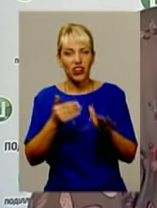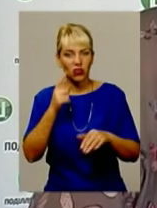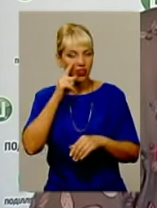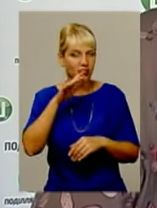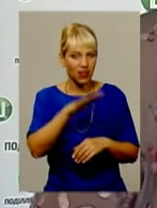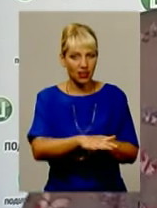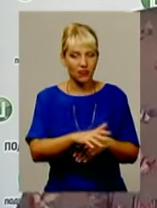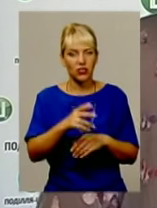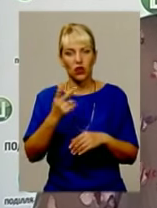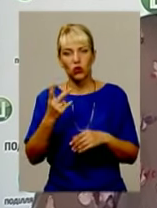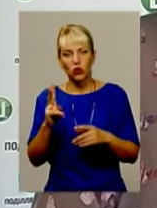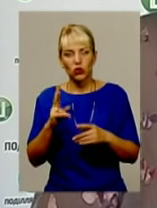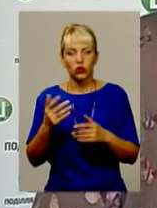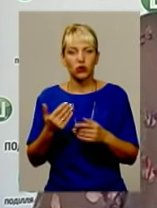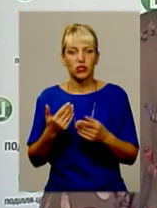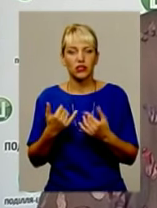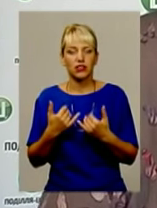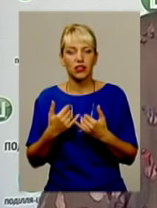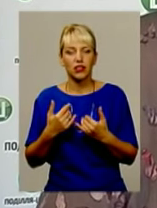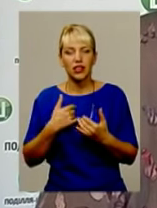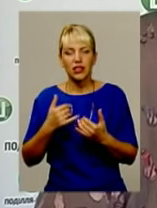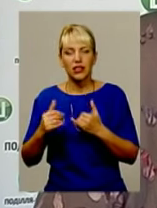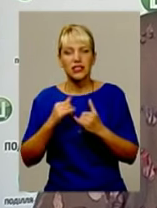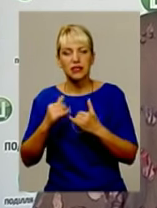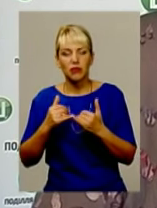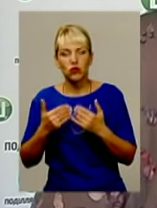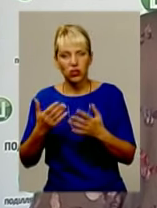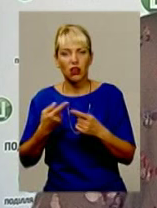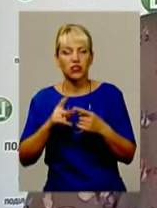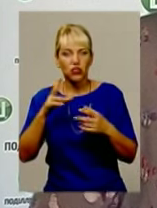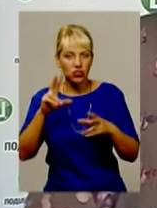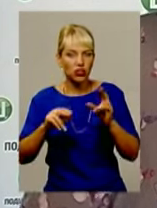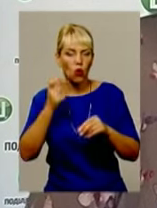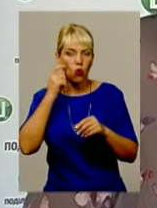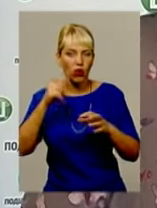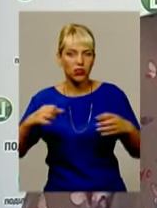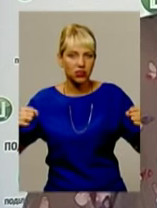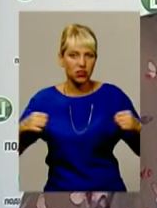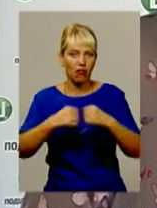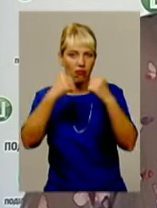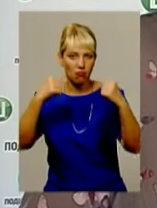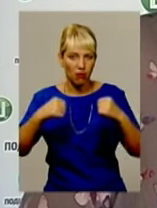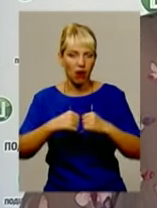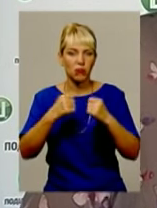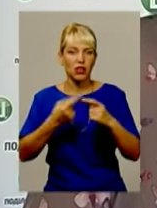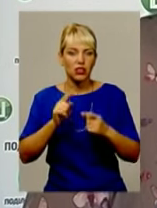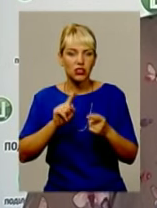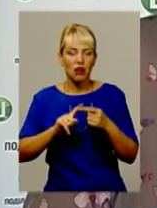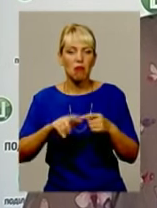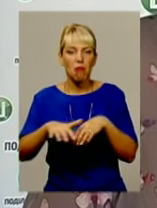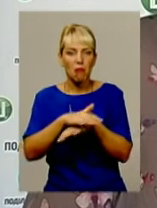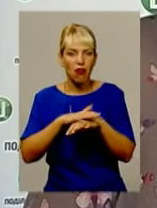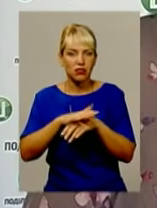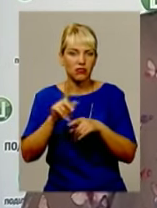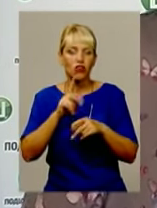другої співчуття і знову стикнули українців лобами. Розумієте, і знову масовий ефект когось шукати винного, хто в